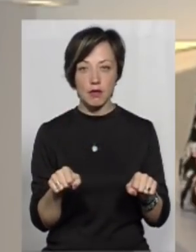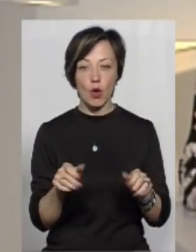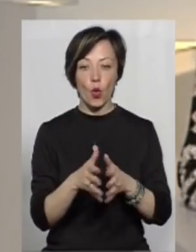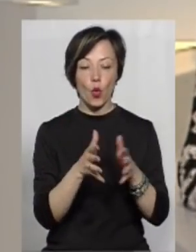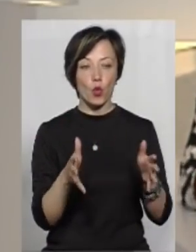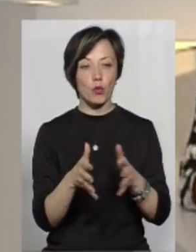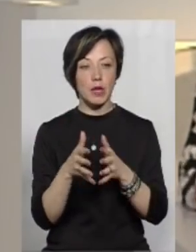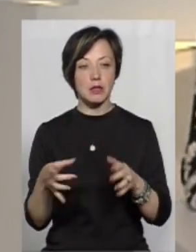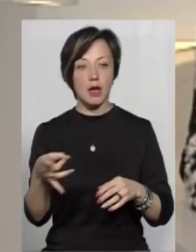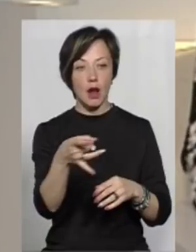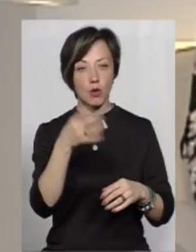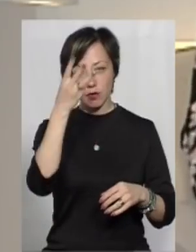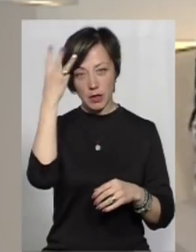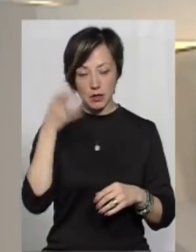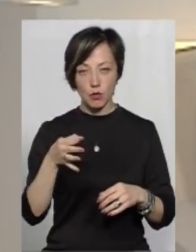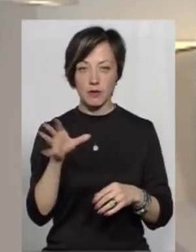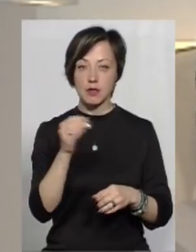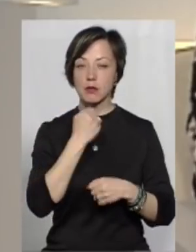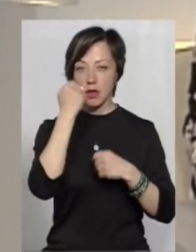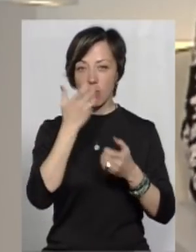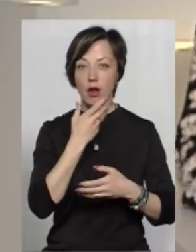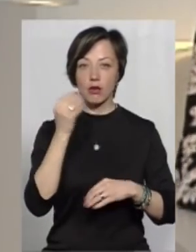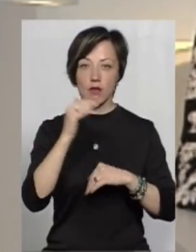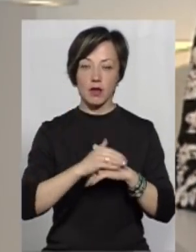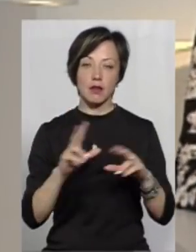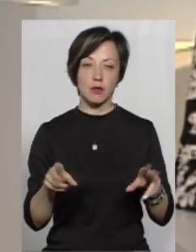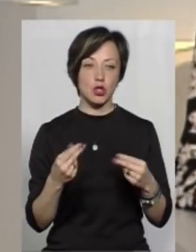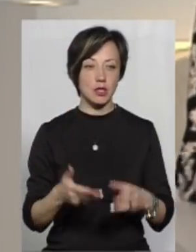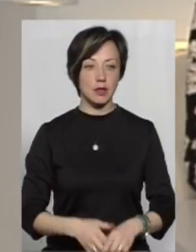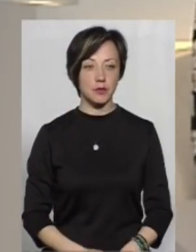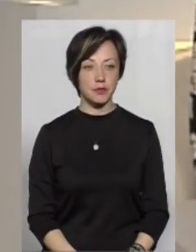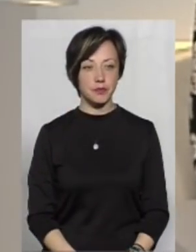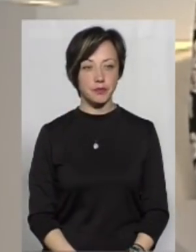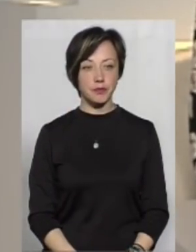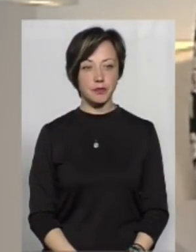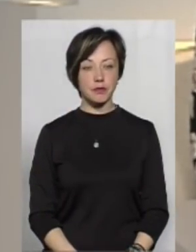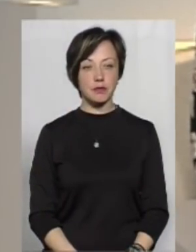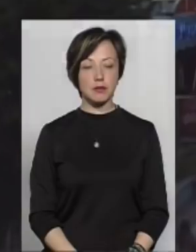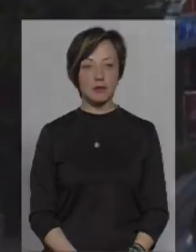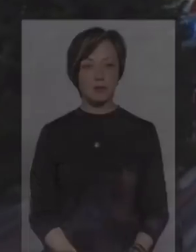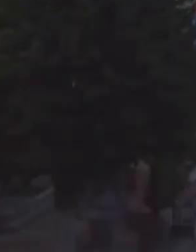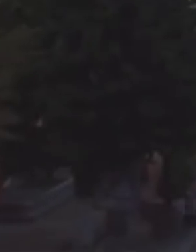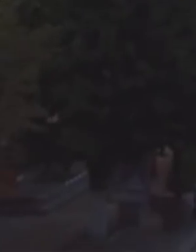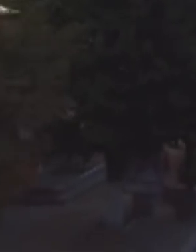будуть укропнятися райони у Хмельницькій області. Всім дякую, гарного вечора і нехай щастить. Анатолієм